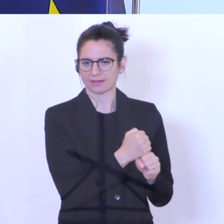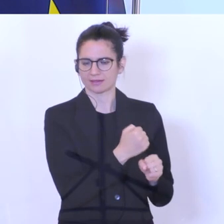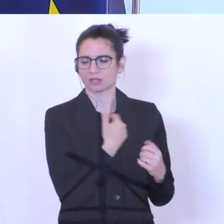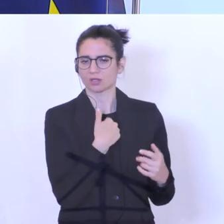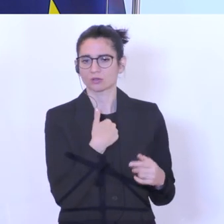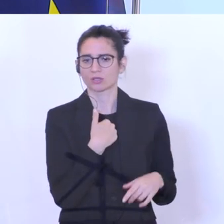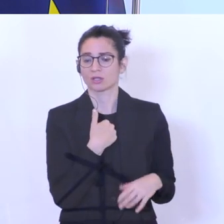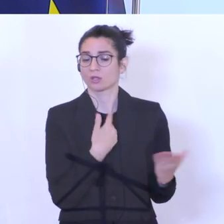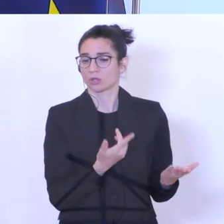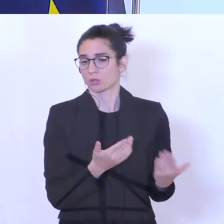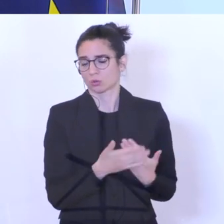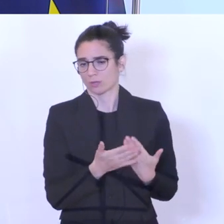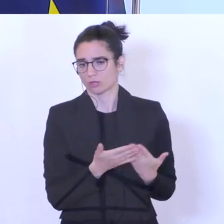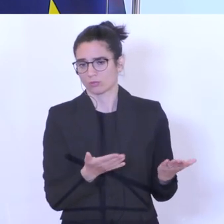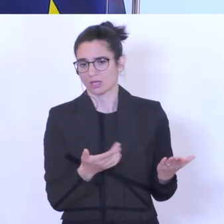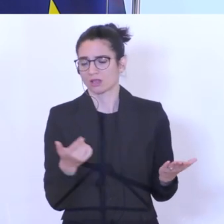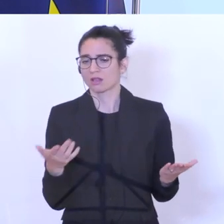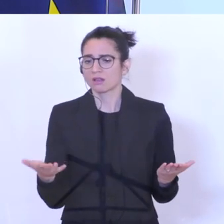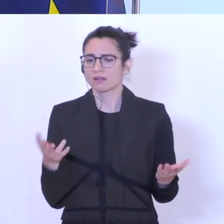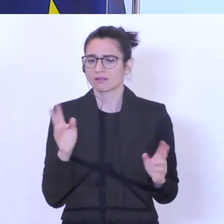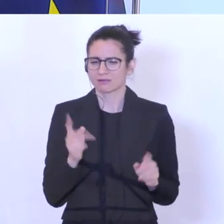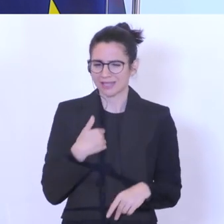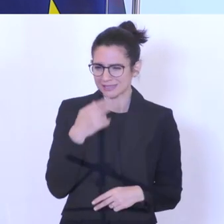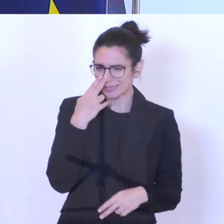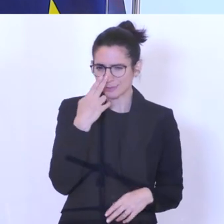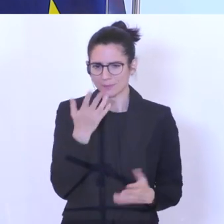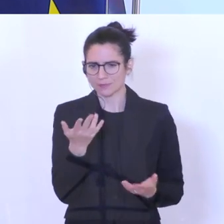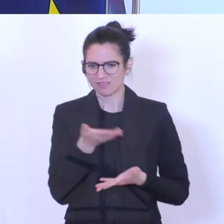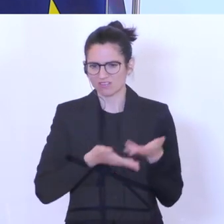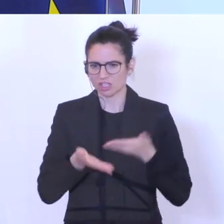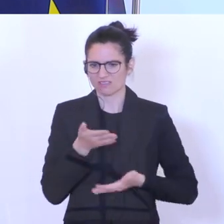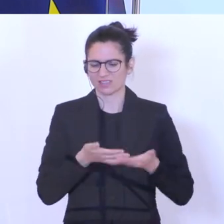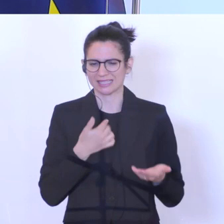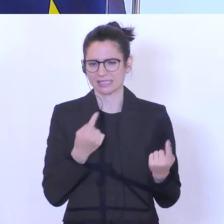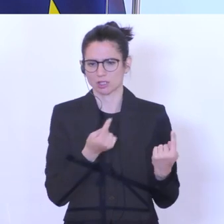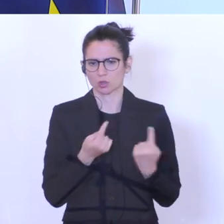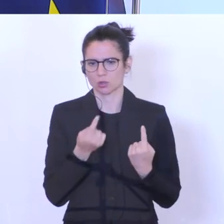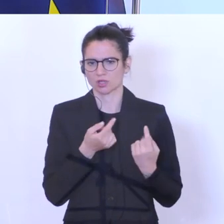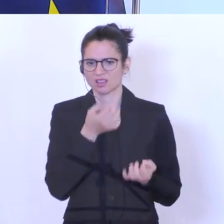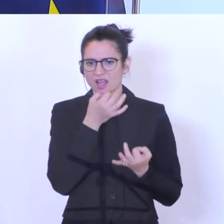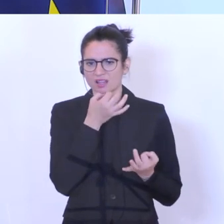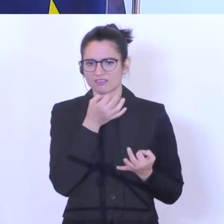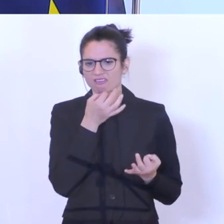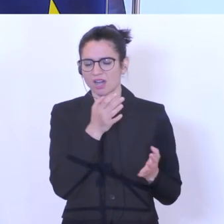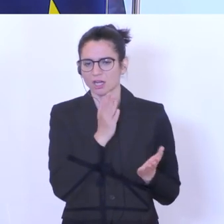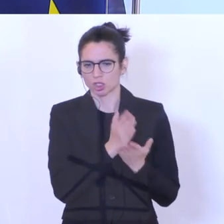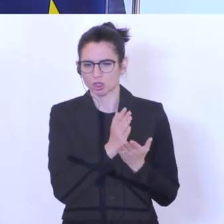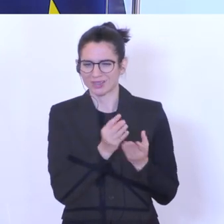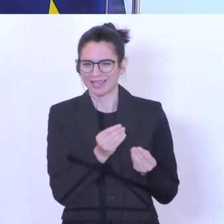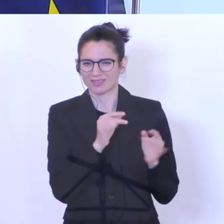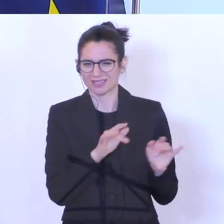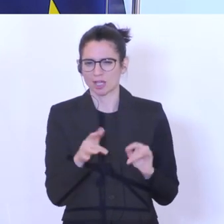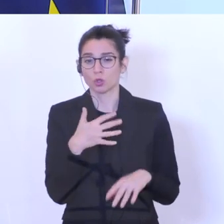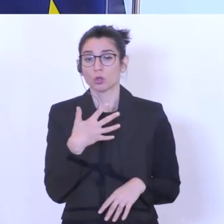% arbeiten konnte beispielsweise und es war dann ersichtlich, aufgrund der wirtschaftlichen Lage, dass die Nachfrage teilweise gegeben ist und